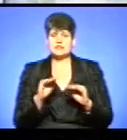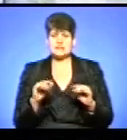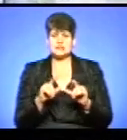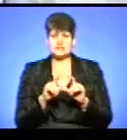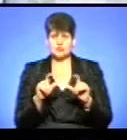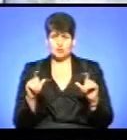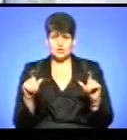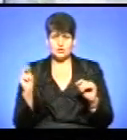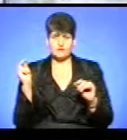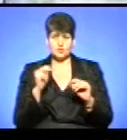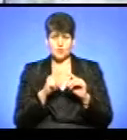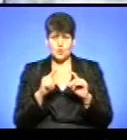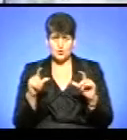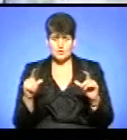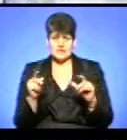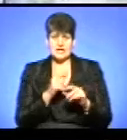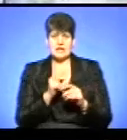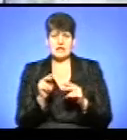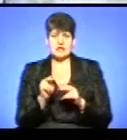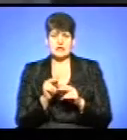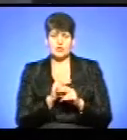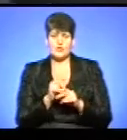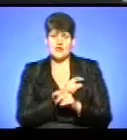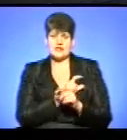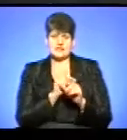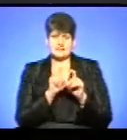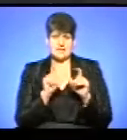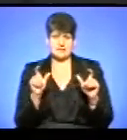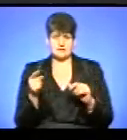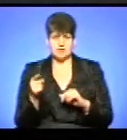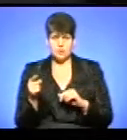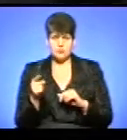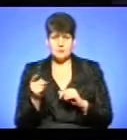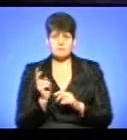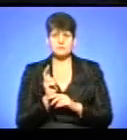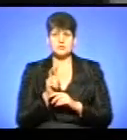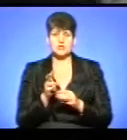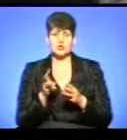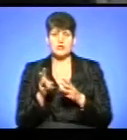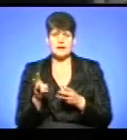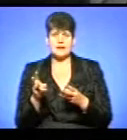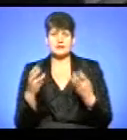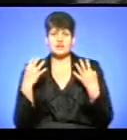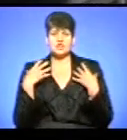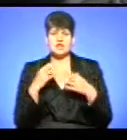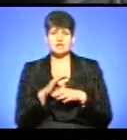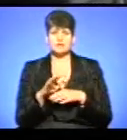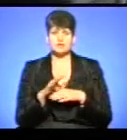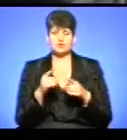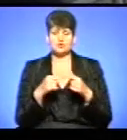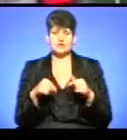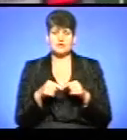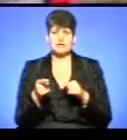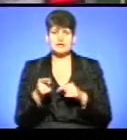садочках, школах і лікувальних закладах Тернополя. Ми зайшли до котельні. Начальник виробничо-технічного відділу